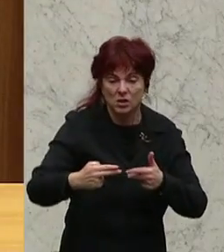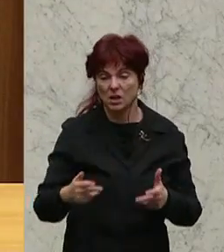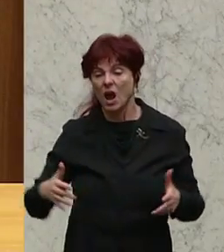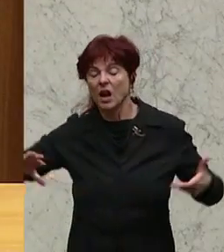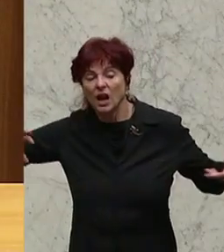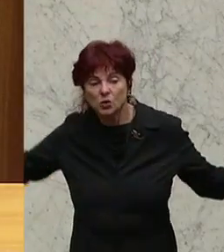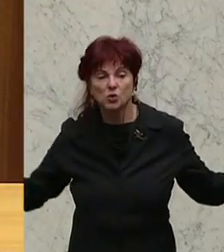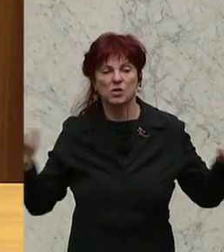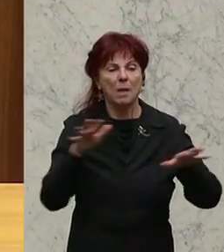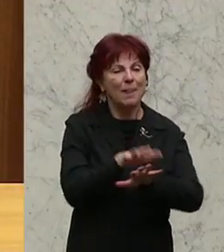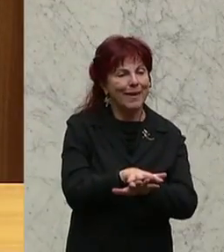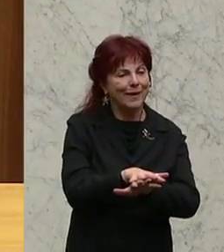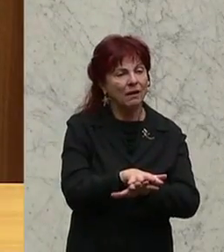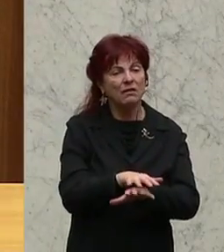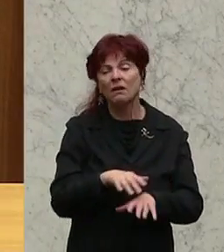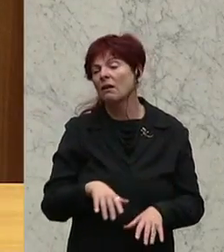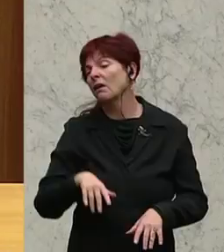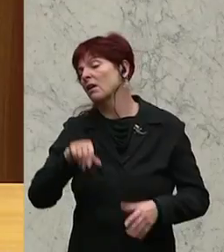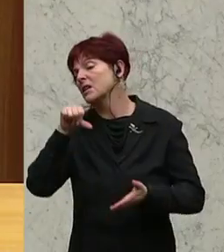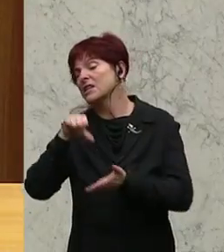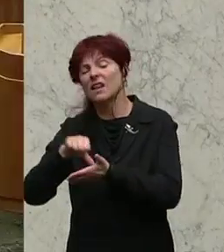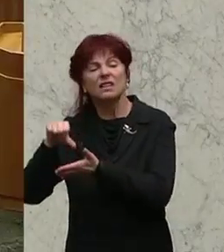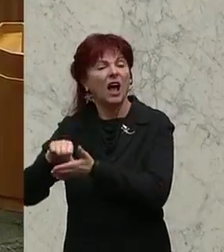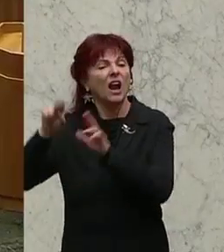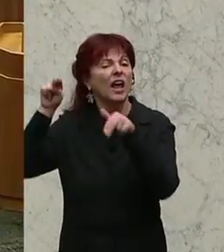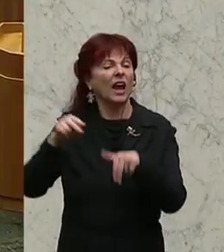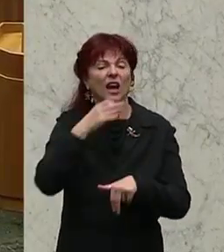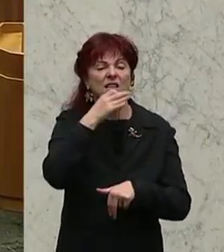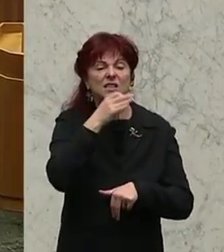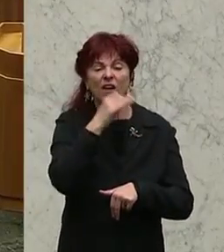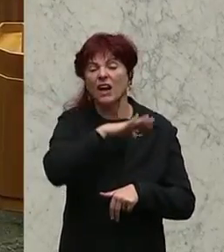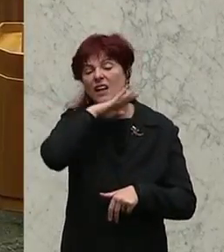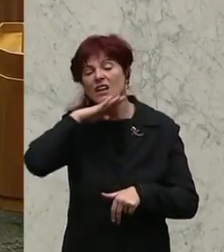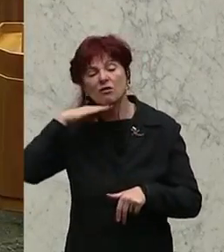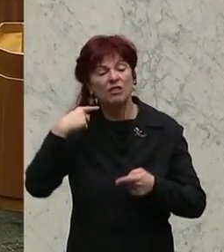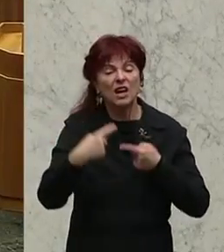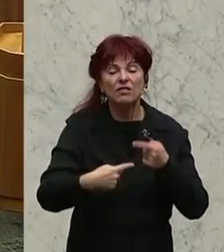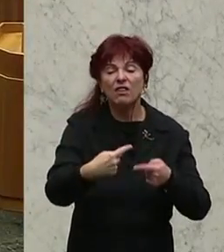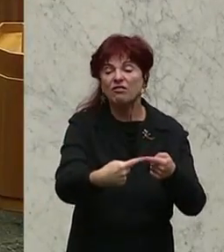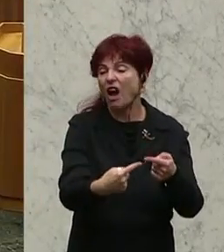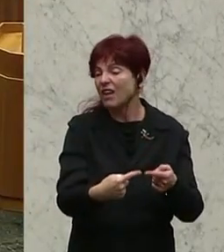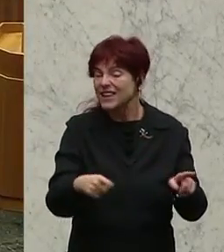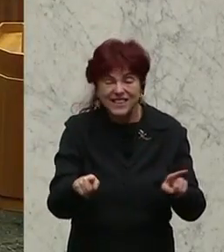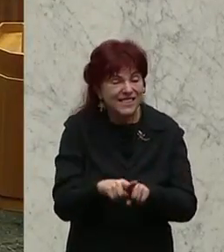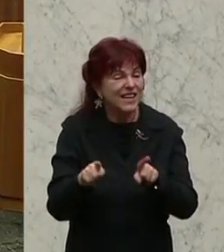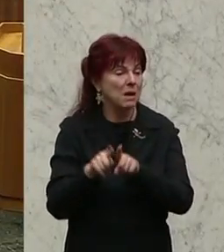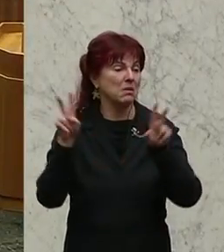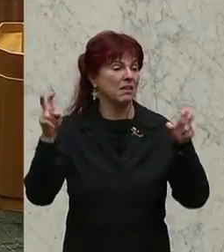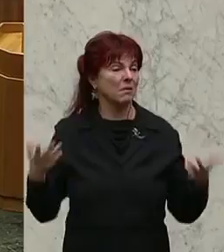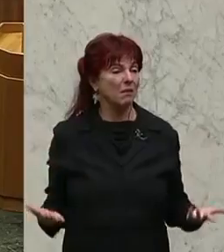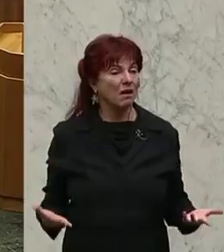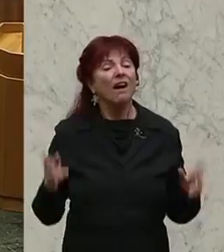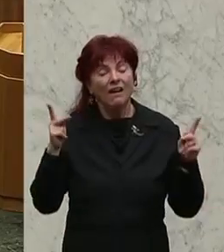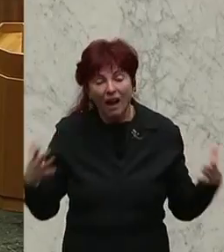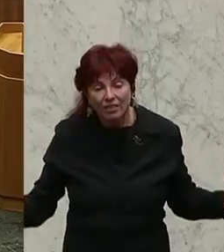Dort, wo zentrale Rechtsfragen in einer Unzahl von Verfahren eigentlich jener Punkt sind, warum diese Verfahren nicht gelöst werden, können gemeinsam